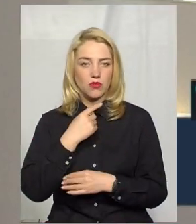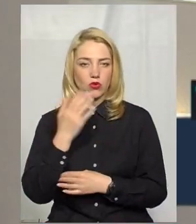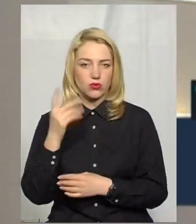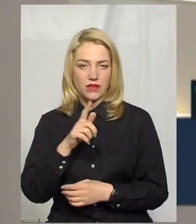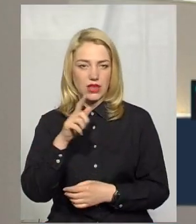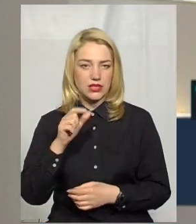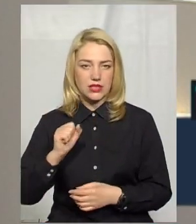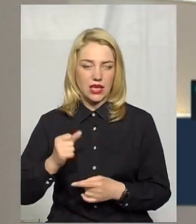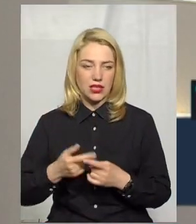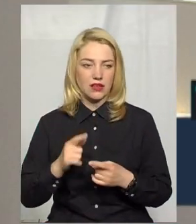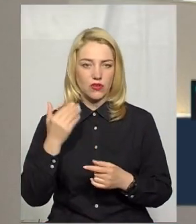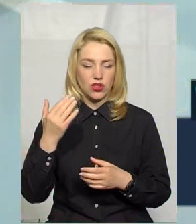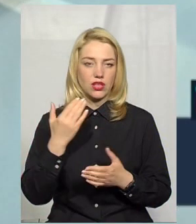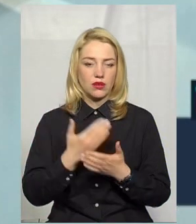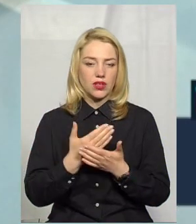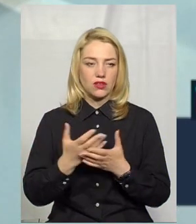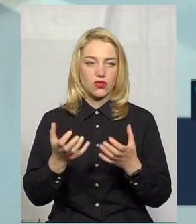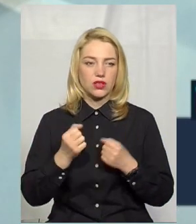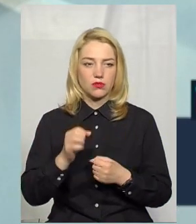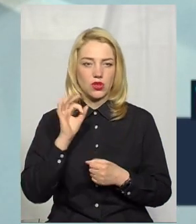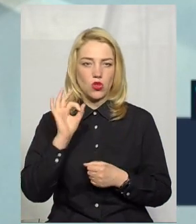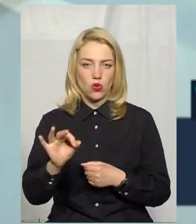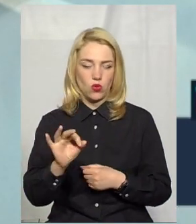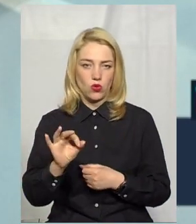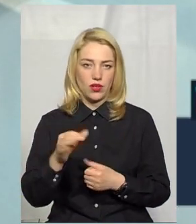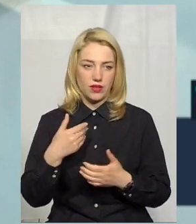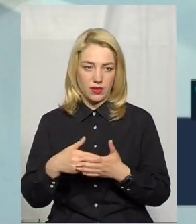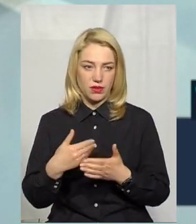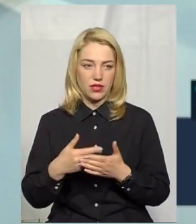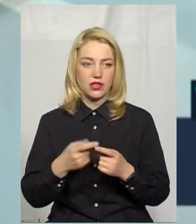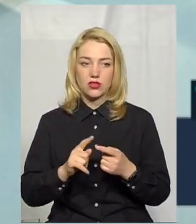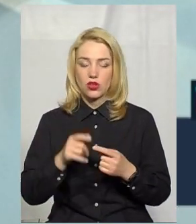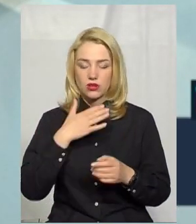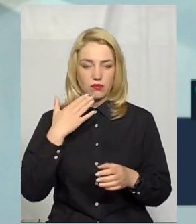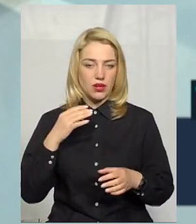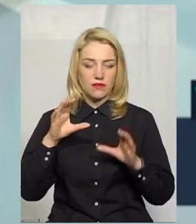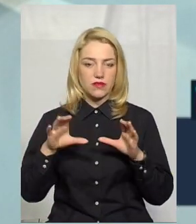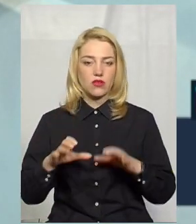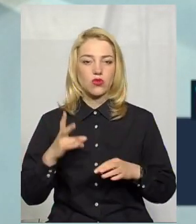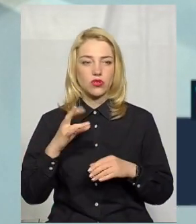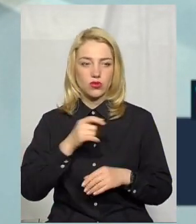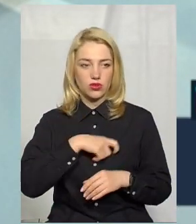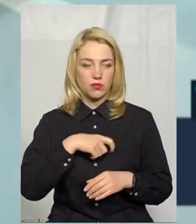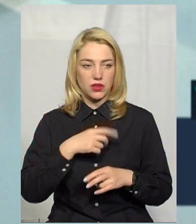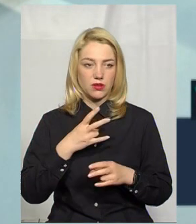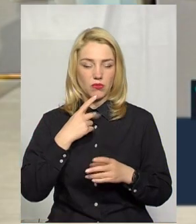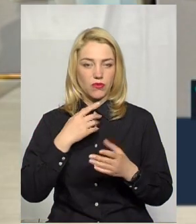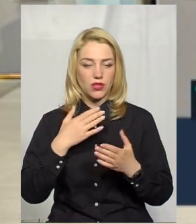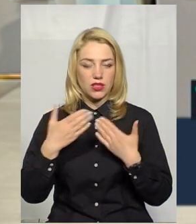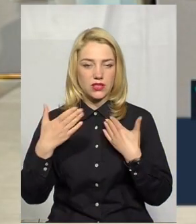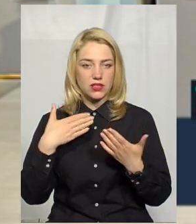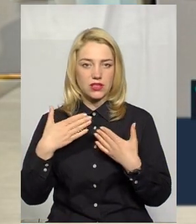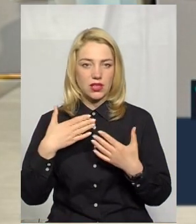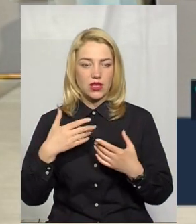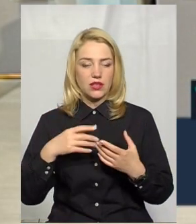тим вони отримали, наприклад, нуль балів, відповідно до наших критерій. Це теж цього немає в законі, але ж депутати повинні радитися з мешканцями